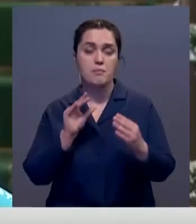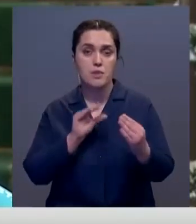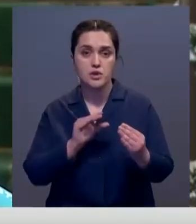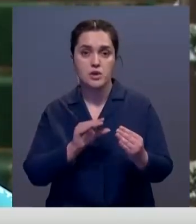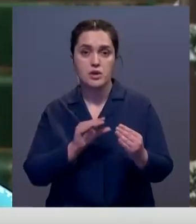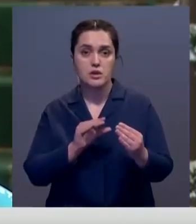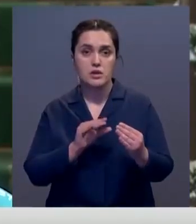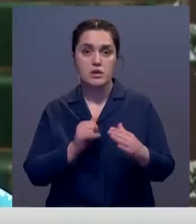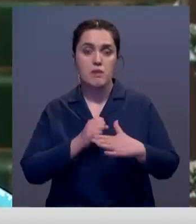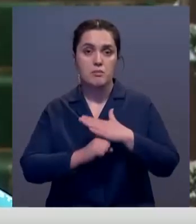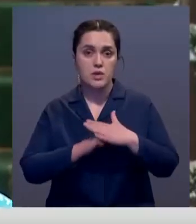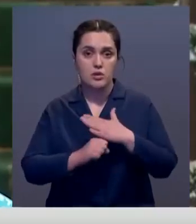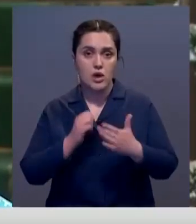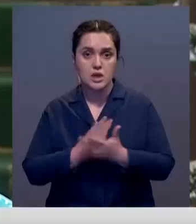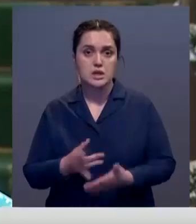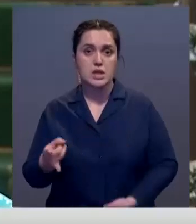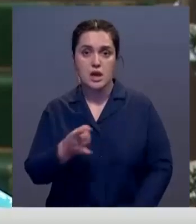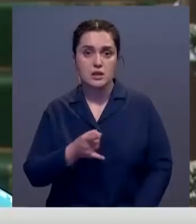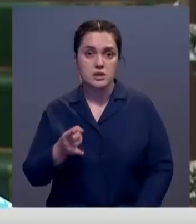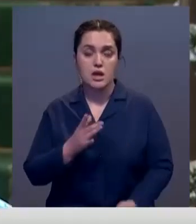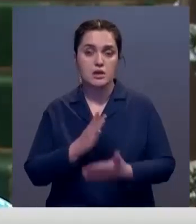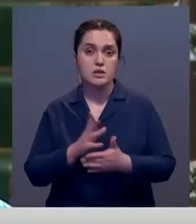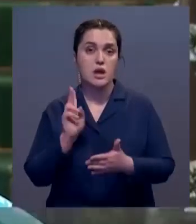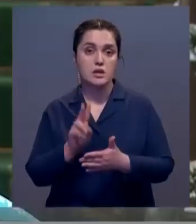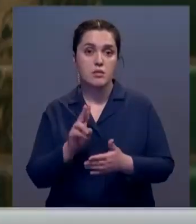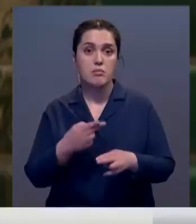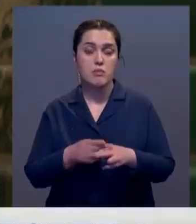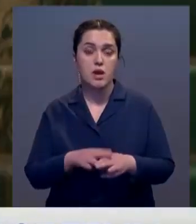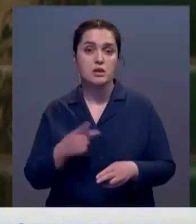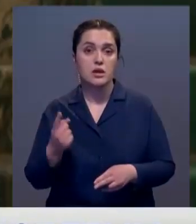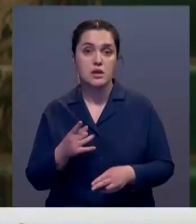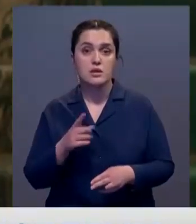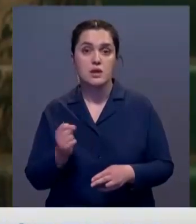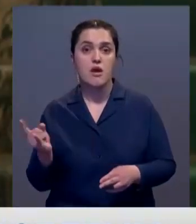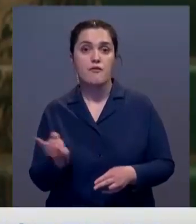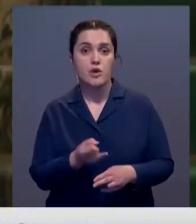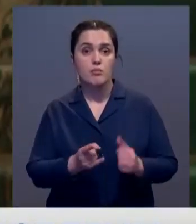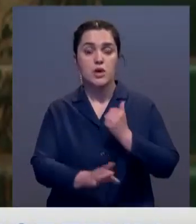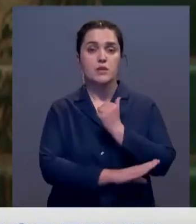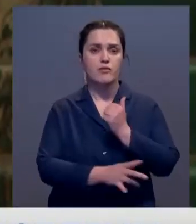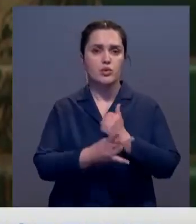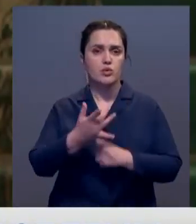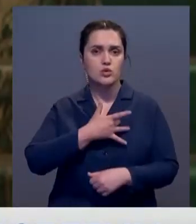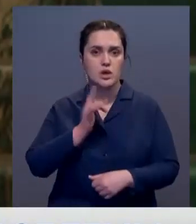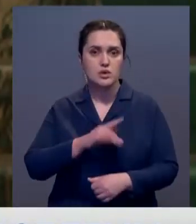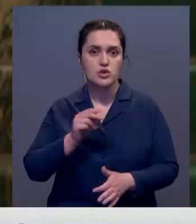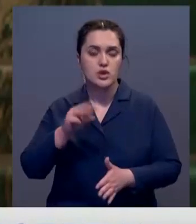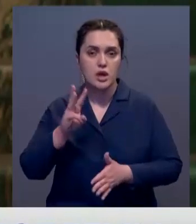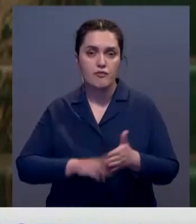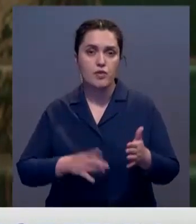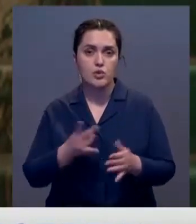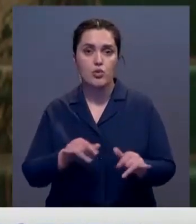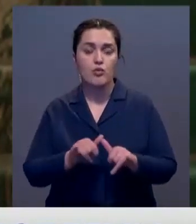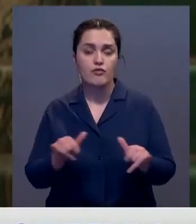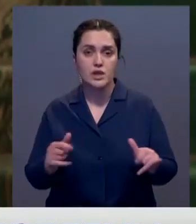И приедет на метро, такси есть, троллейбус, езжай. Тогда это раз. За вырубку деревьев надо ужесточить штрафы. Штрафные санкции увеличить в